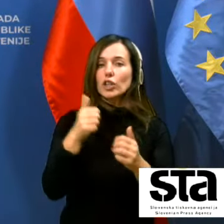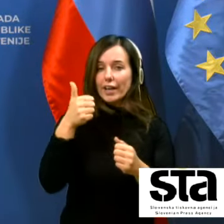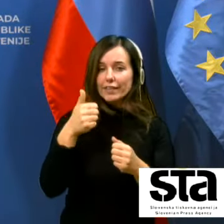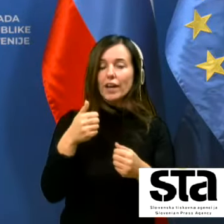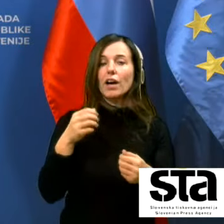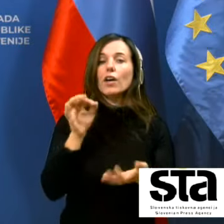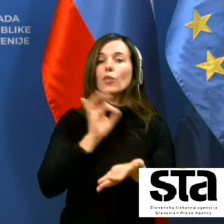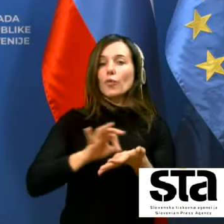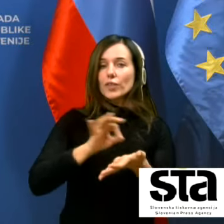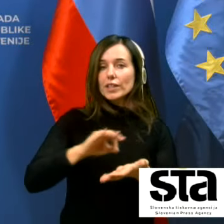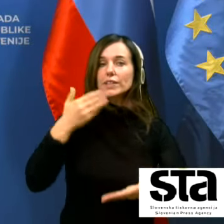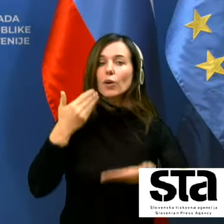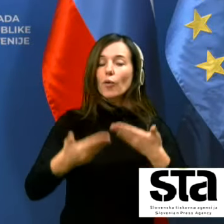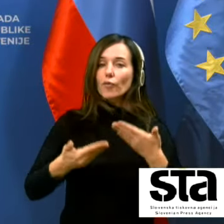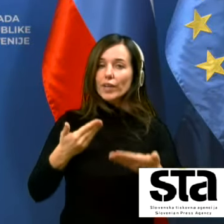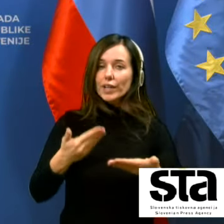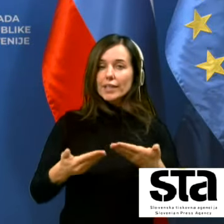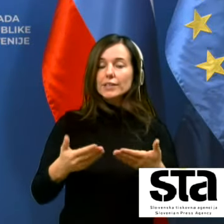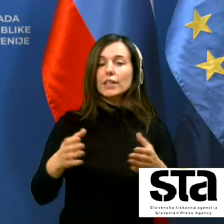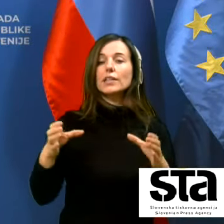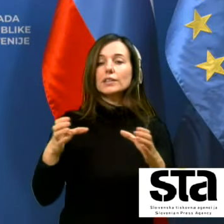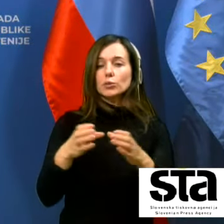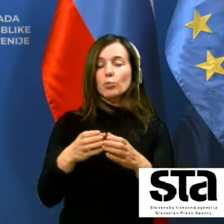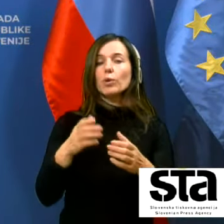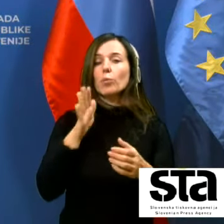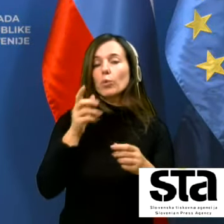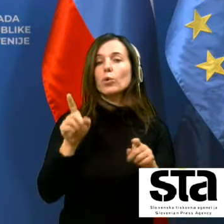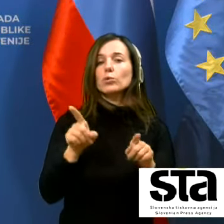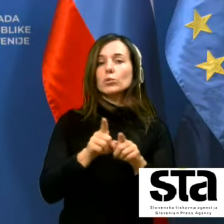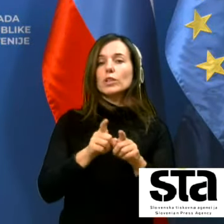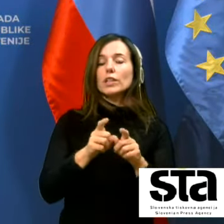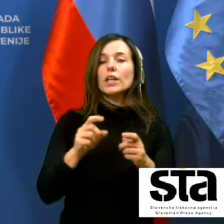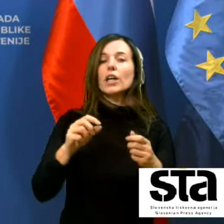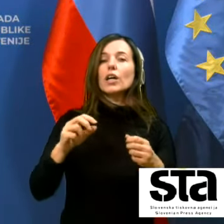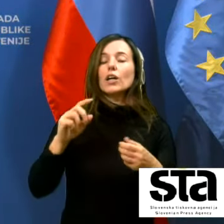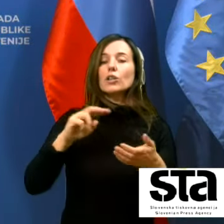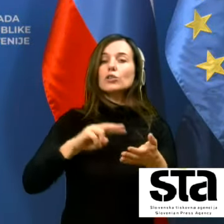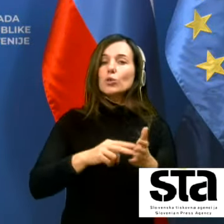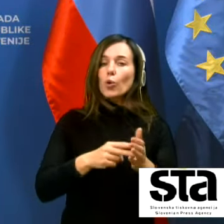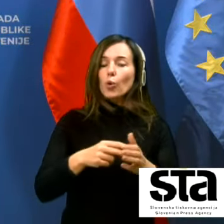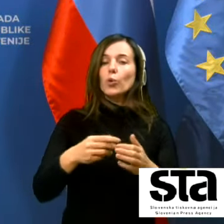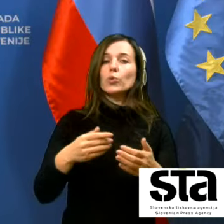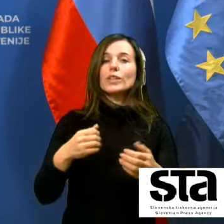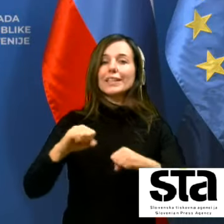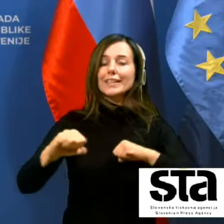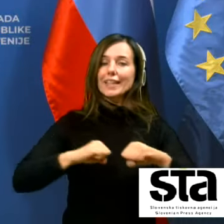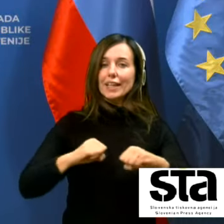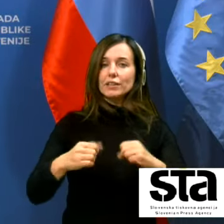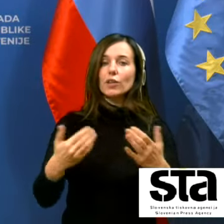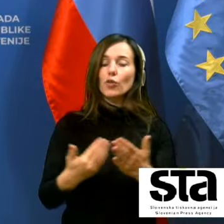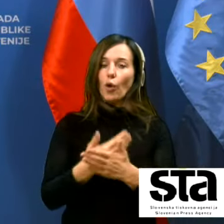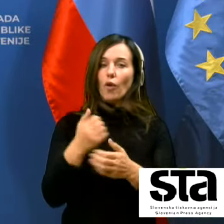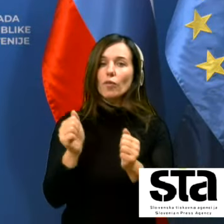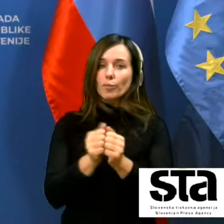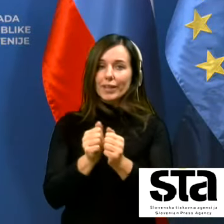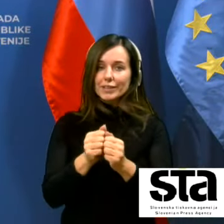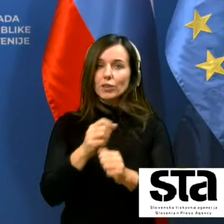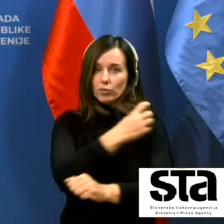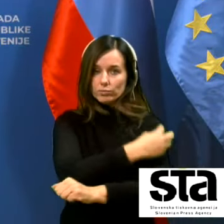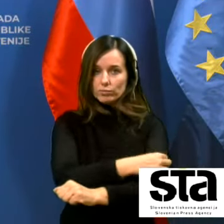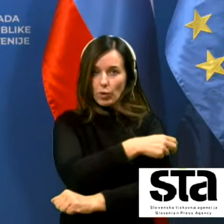ena novinarska konferenca z nami bo med drugim tudi strokovni direktor splošne bolnišnice novo mesto primarji